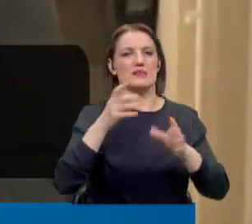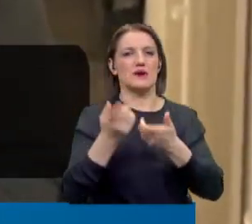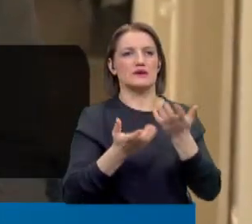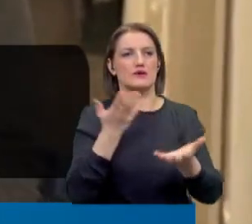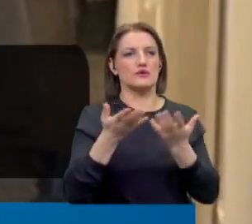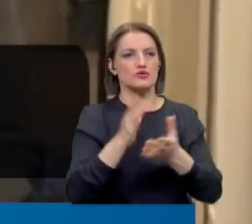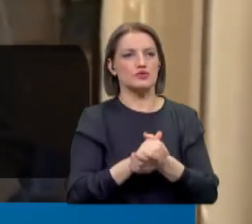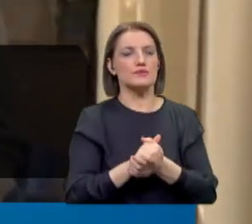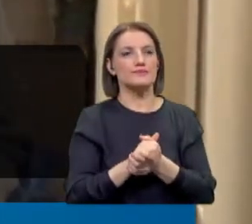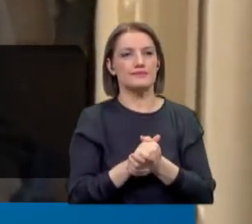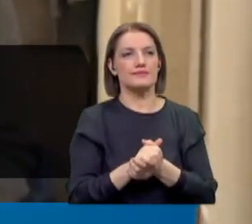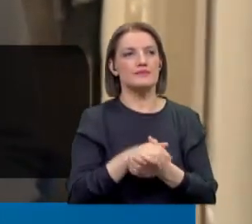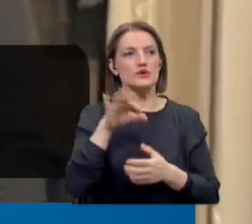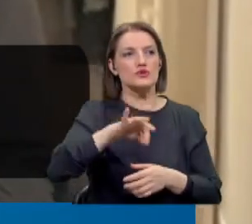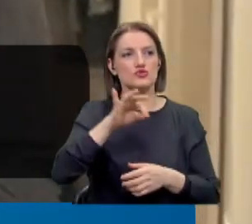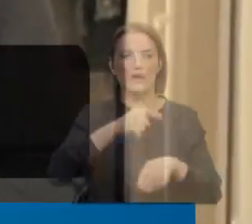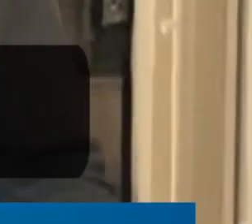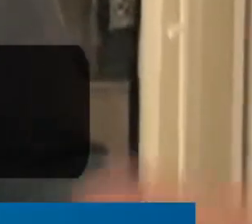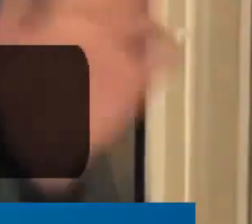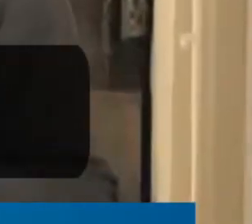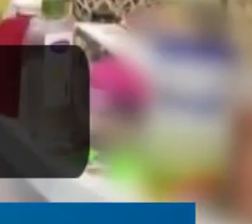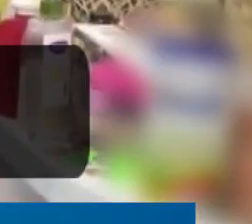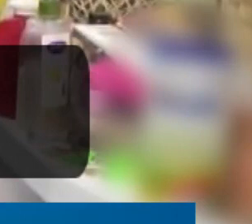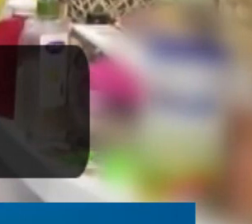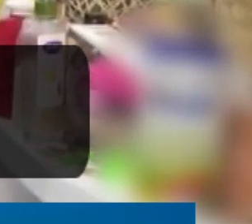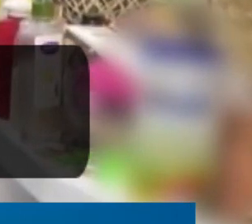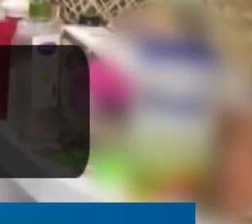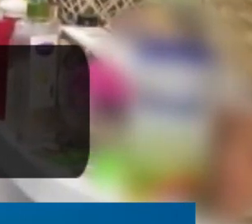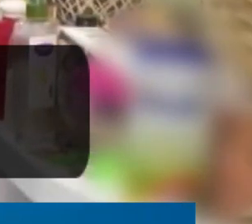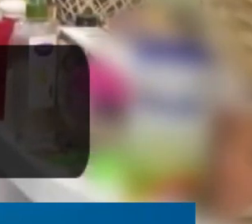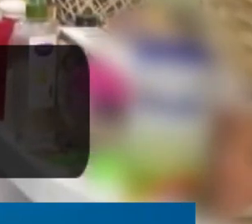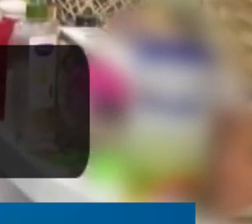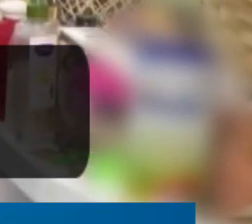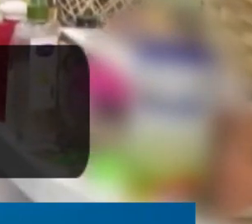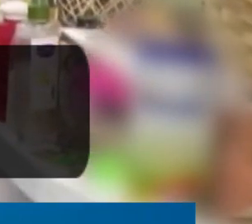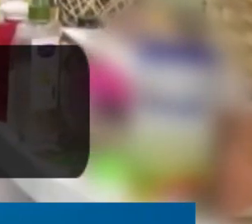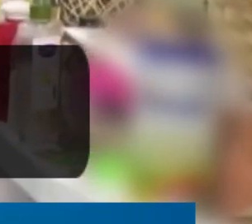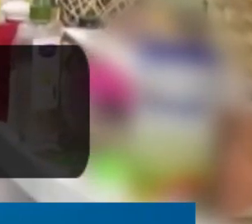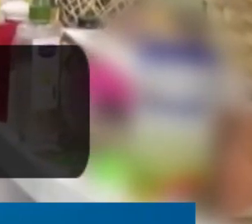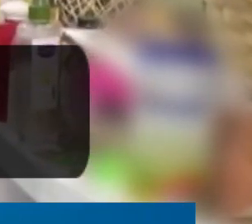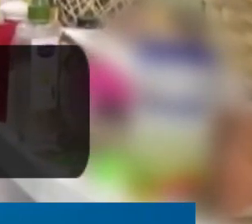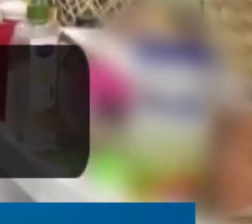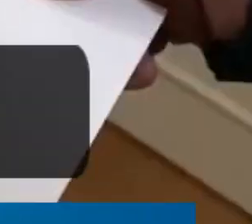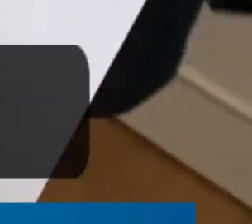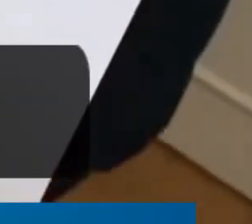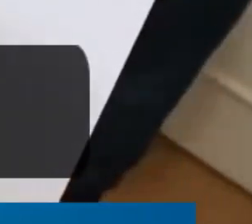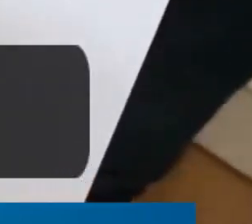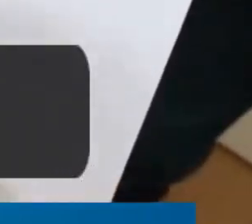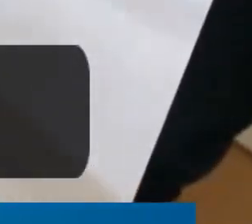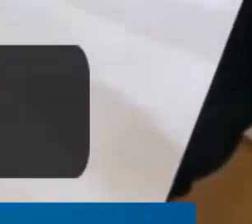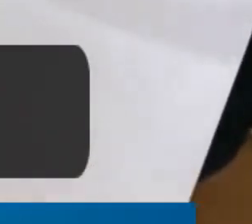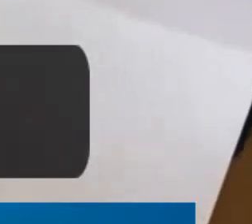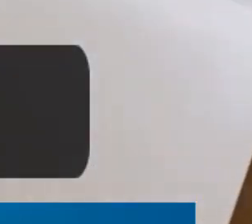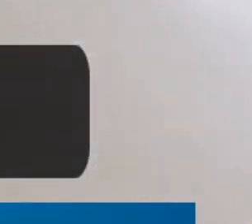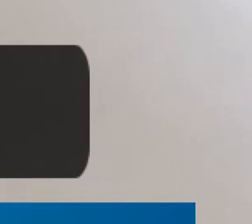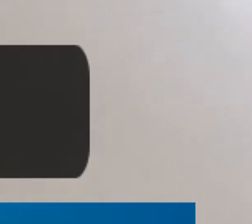Ama ödeme yapıyorsunuz değil mi? Tabii tabii ödüyoruz. Yani şu an sayaç dönüyor. Tabii tabii dönüyor. Evimize gelen 478 lira sadece bir eve gelen fatura. İşte aynı küçük